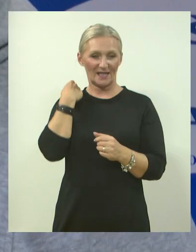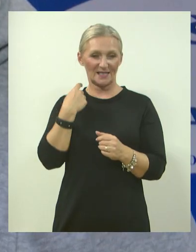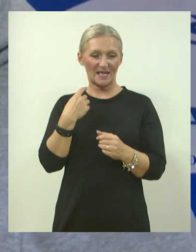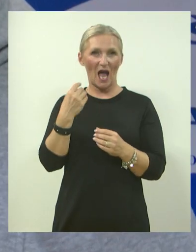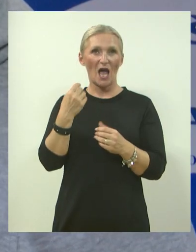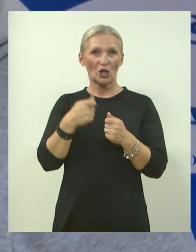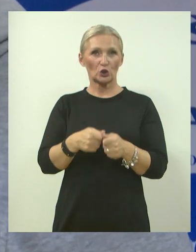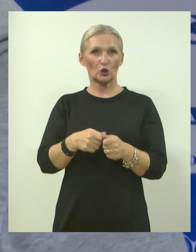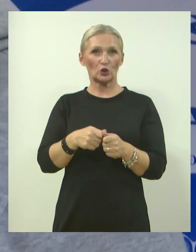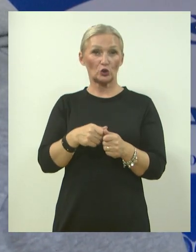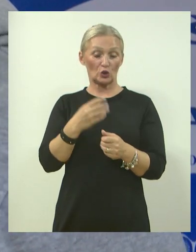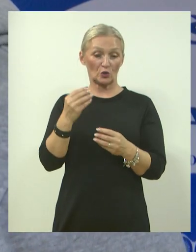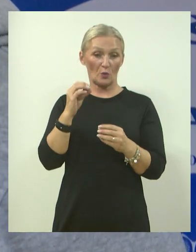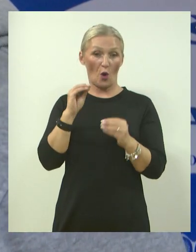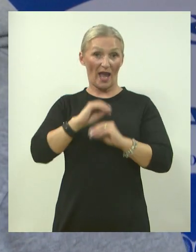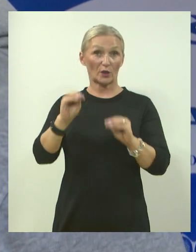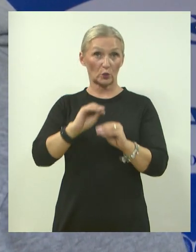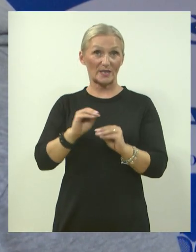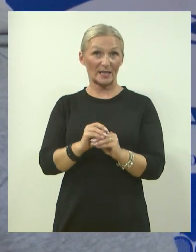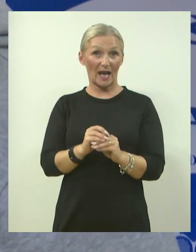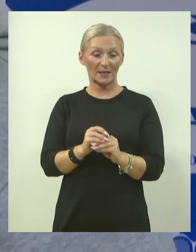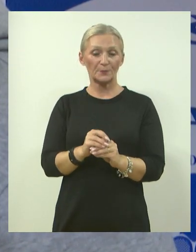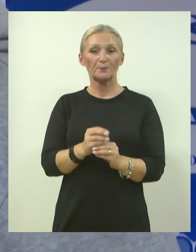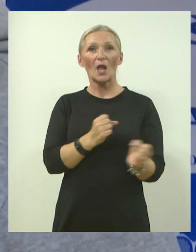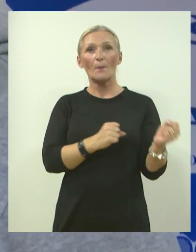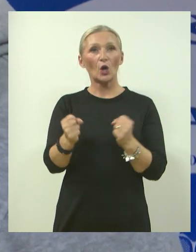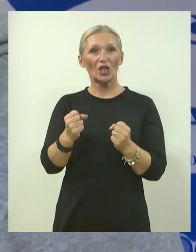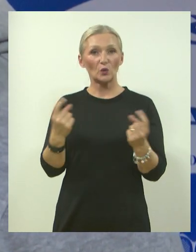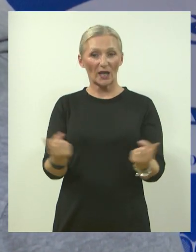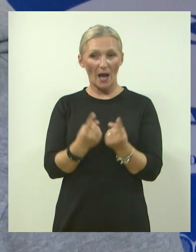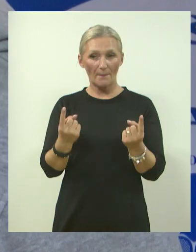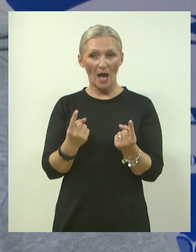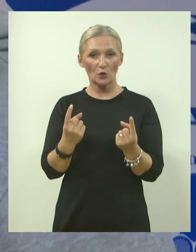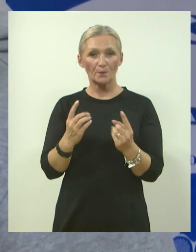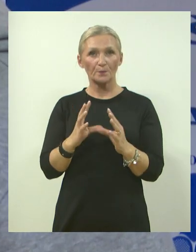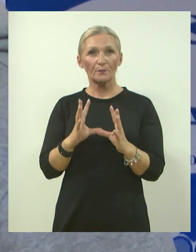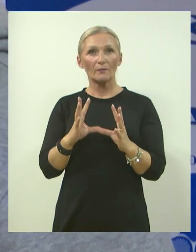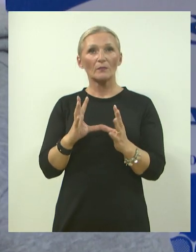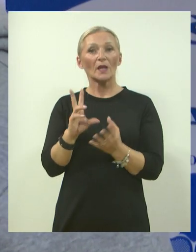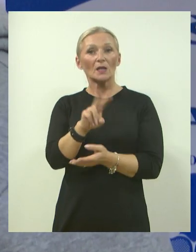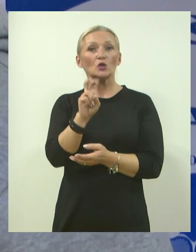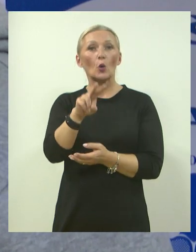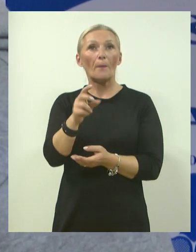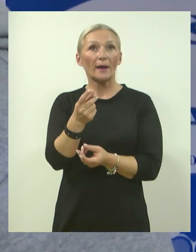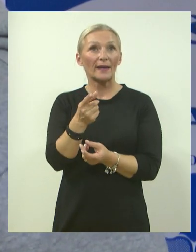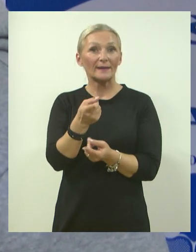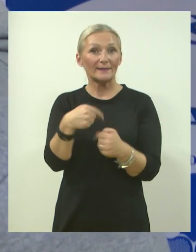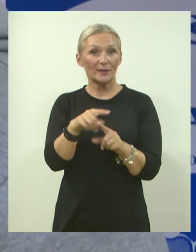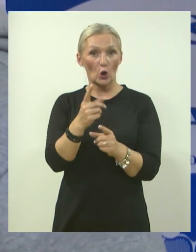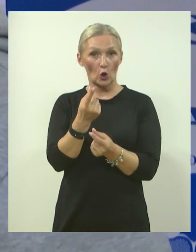educirali za foundraising. Pokremili smo kampanju, skupili kroz kampanju jedan dio novaca, jedan dio novaca